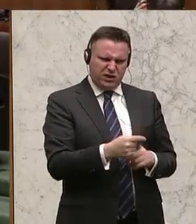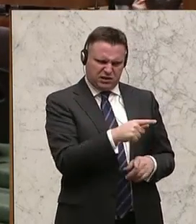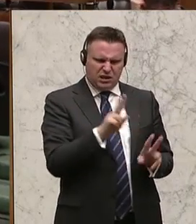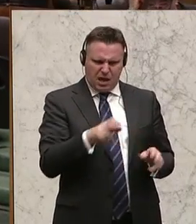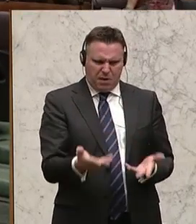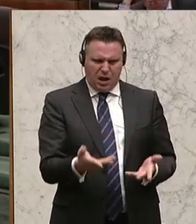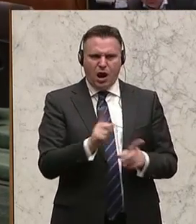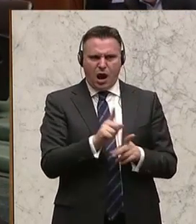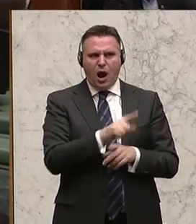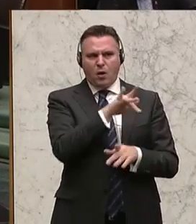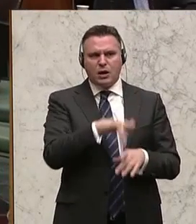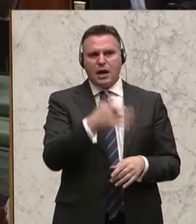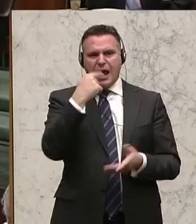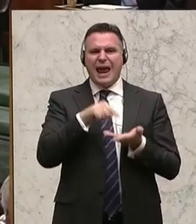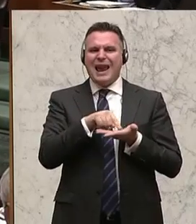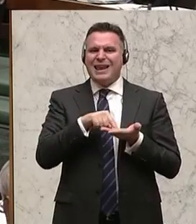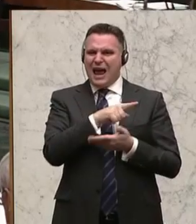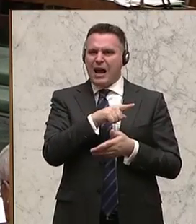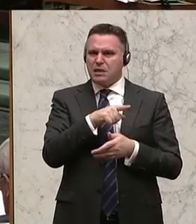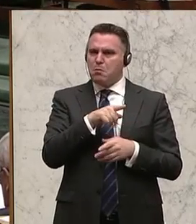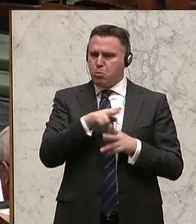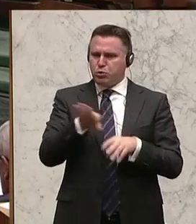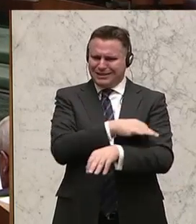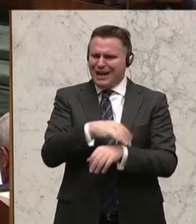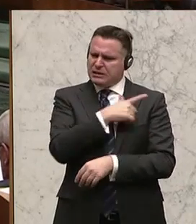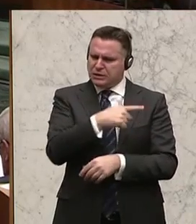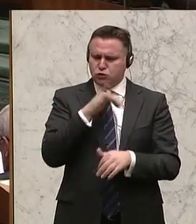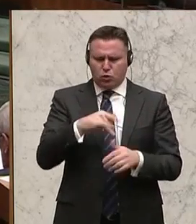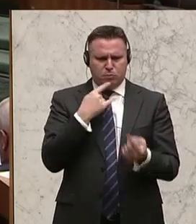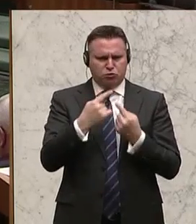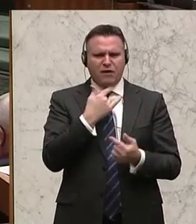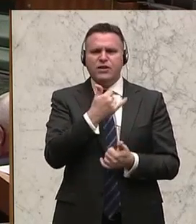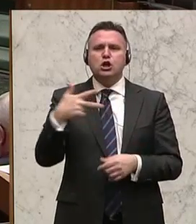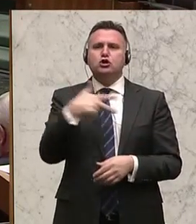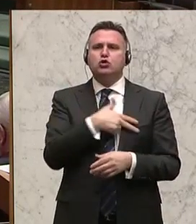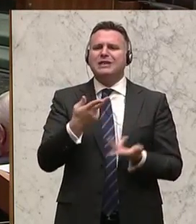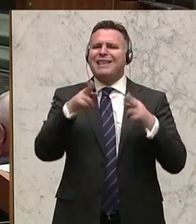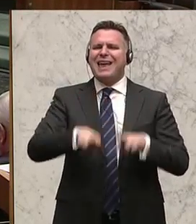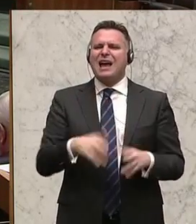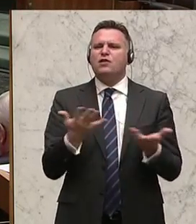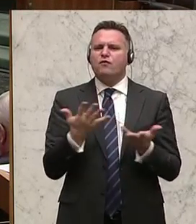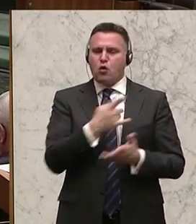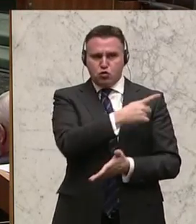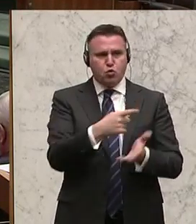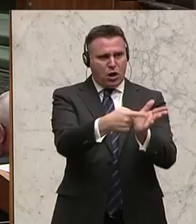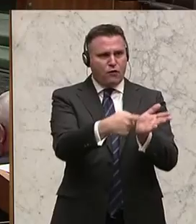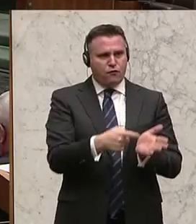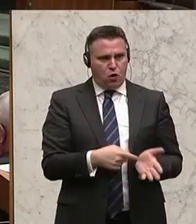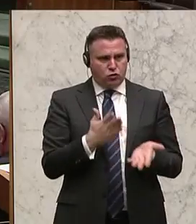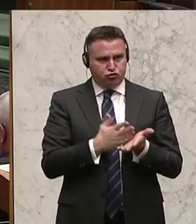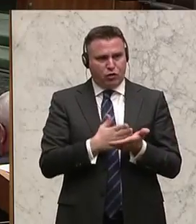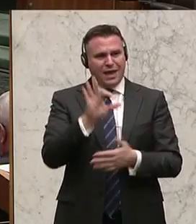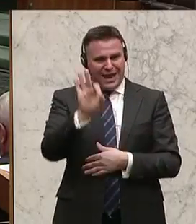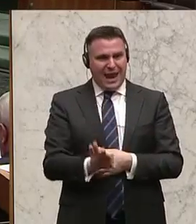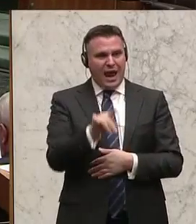möchte ich auch gerne mal mit dem Herrn Bundeskanzler Kern in einen Dialog treten. Was ist Ihr Verständnis von sozialer Gerechtigkeit, wenn Sie hier Forderungen erfüllen, die jahrelang die